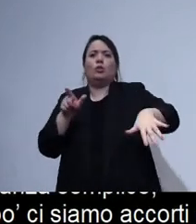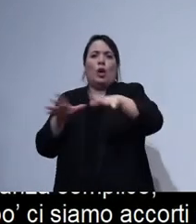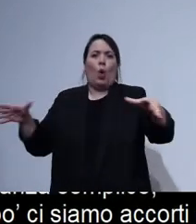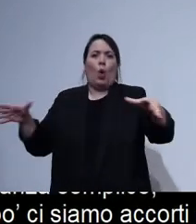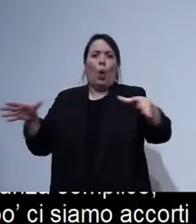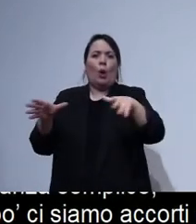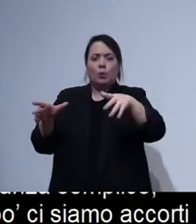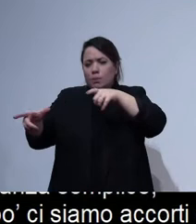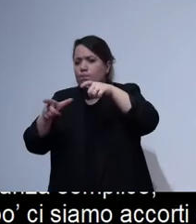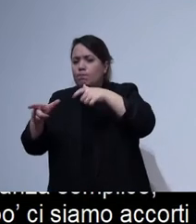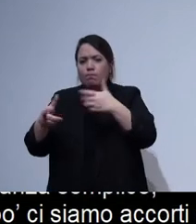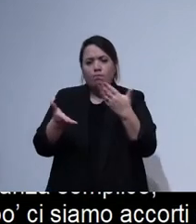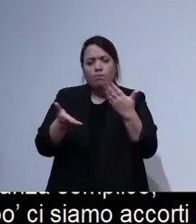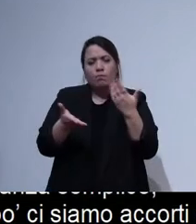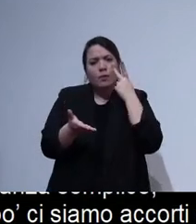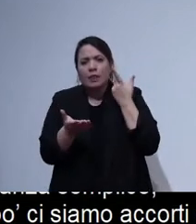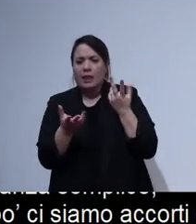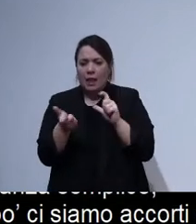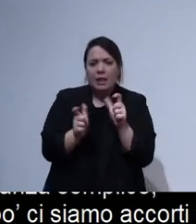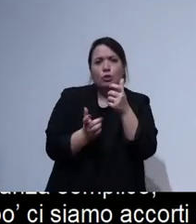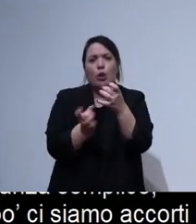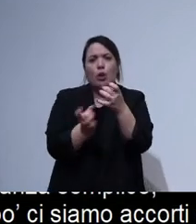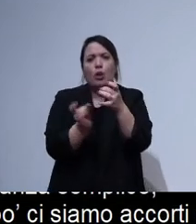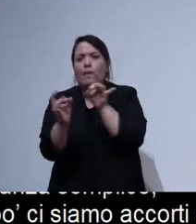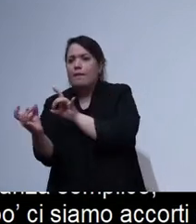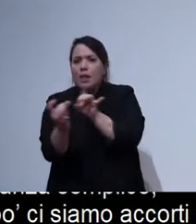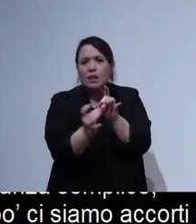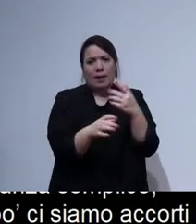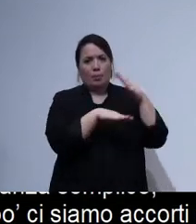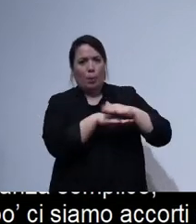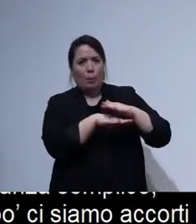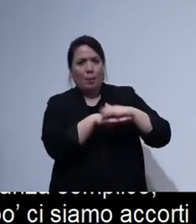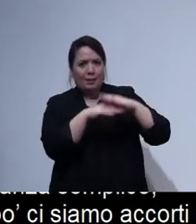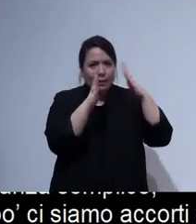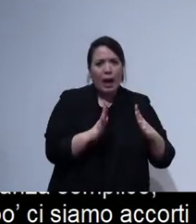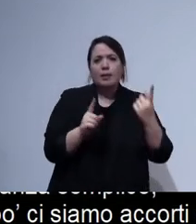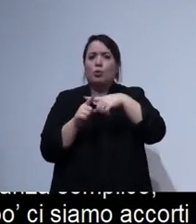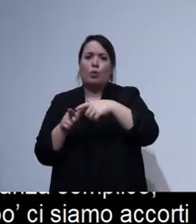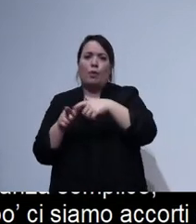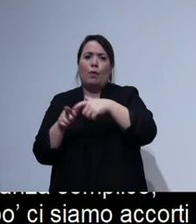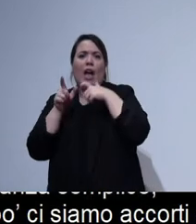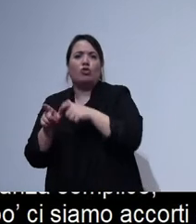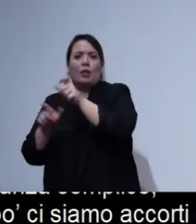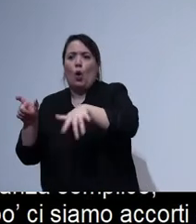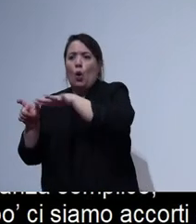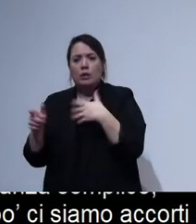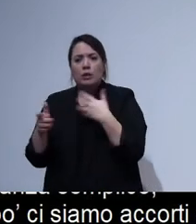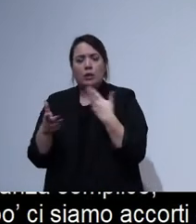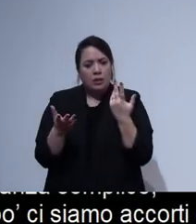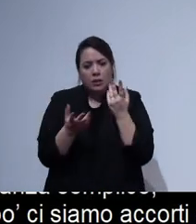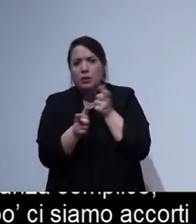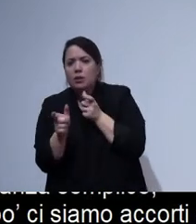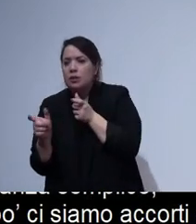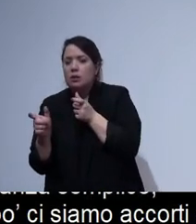reazioni, raccogliere le reazioni sia degli host, dei proprietari di casa, che dei viaggiatori. E ci siamo accorti che avevamo